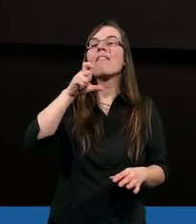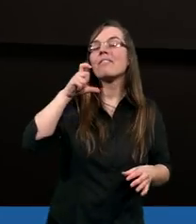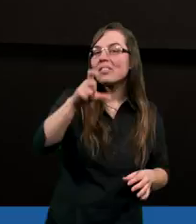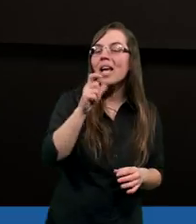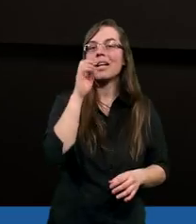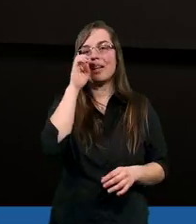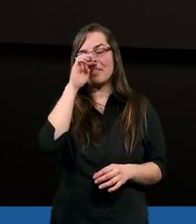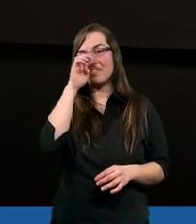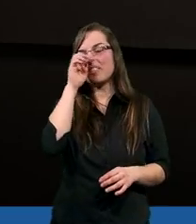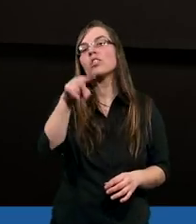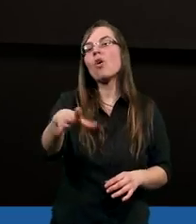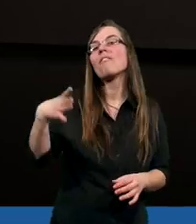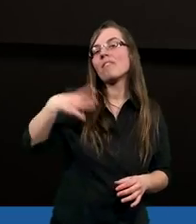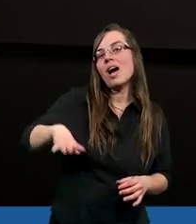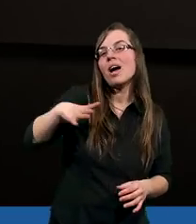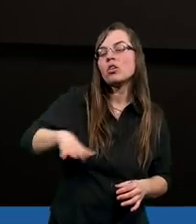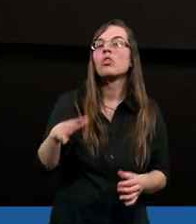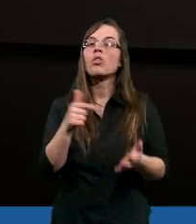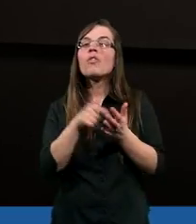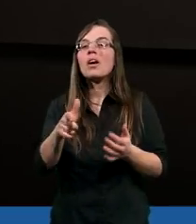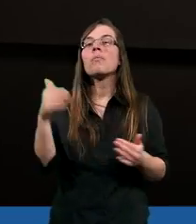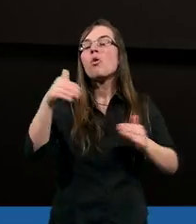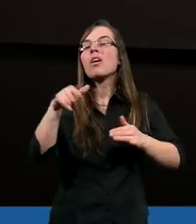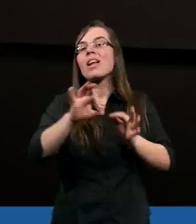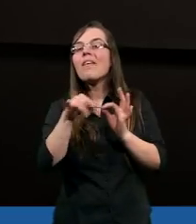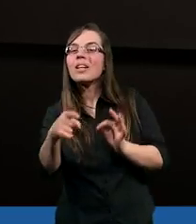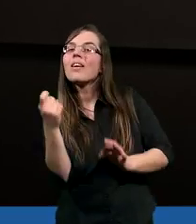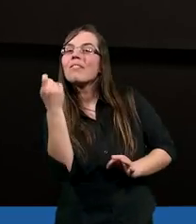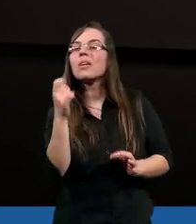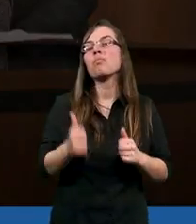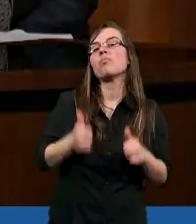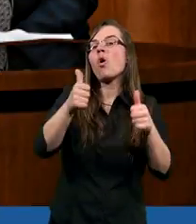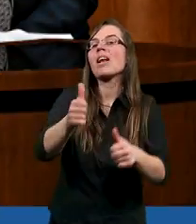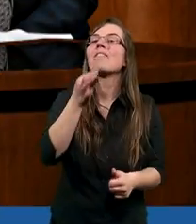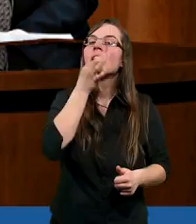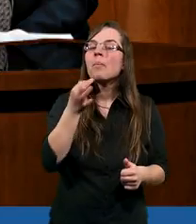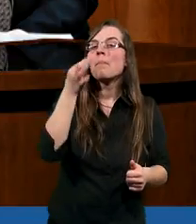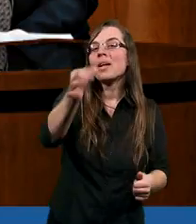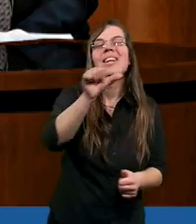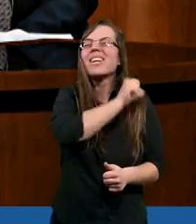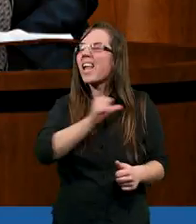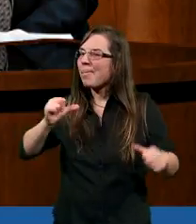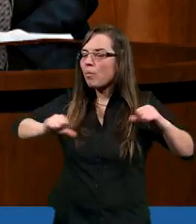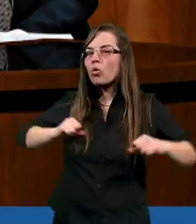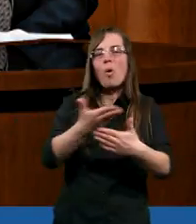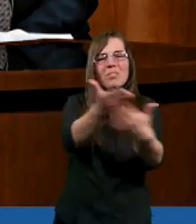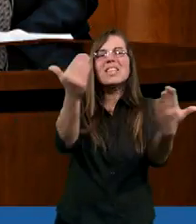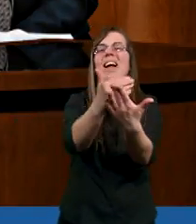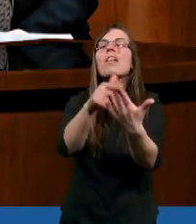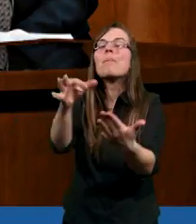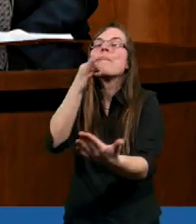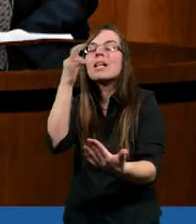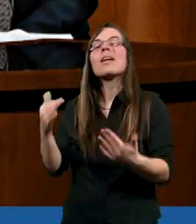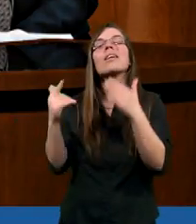tu warto może nawet w tej chwili postawić sobie pytanie, samemu sobie, zastanowić się